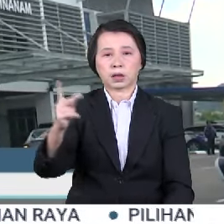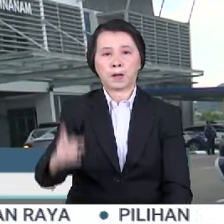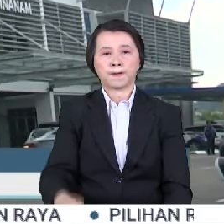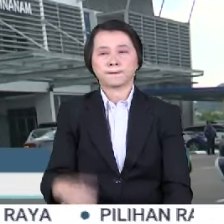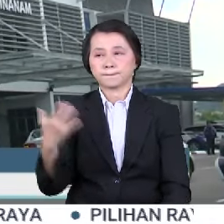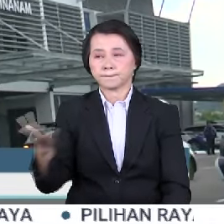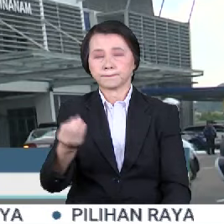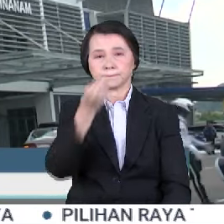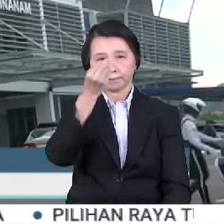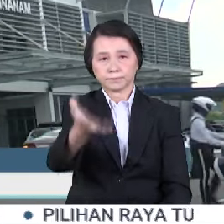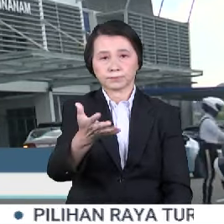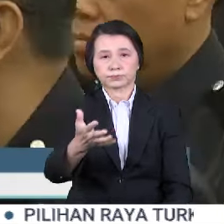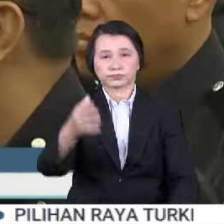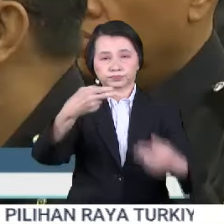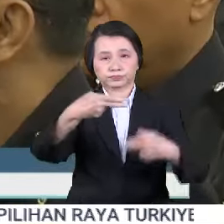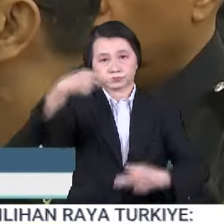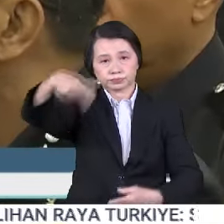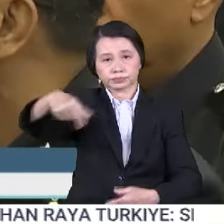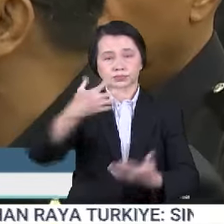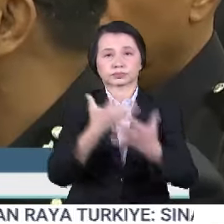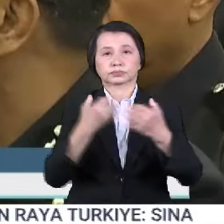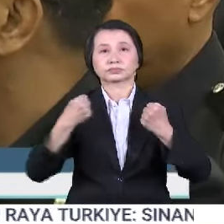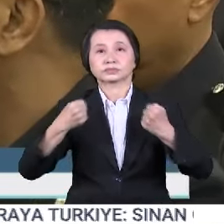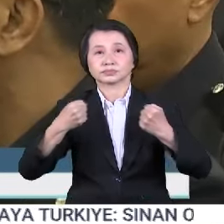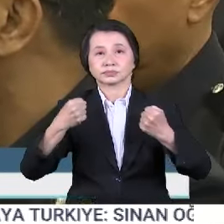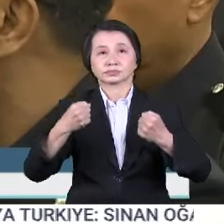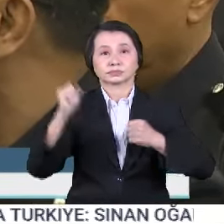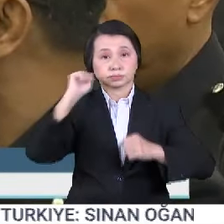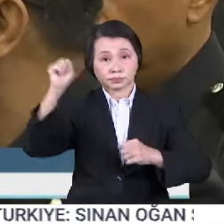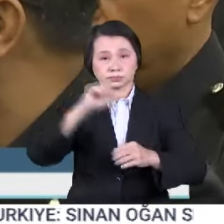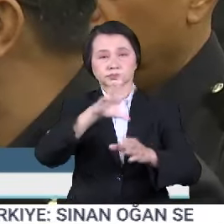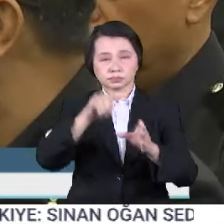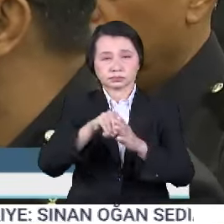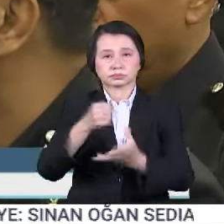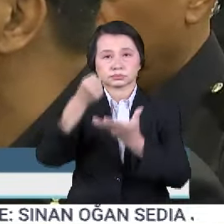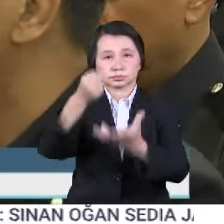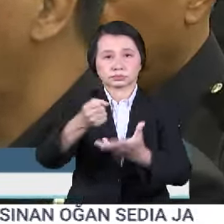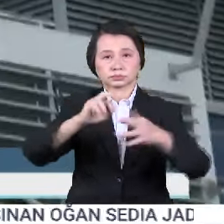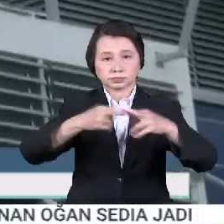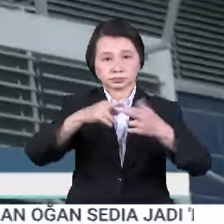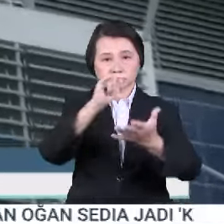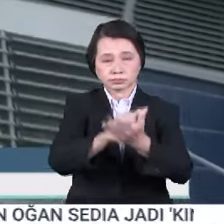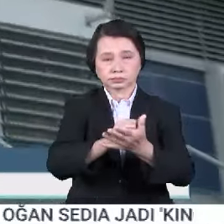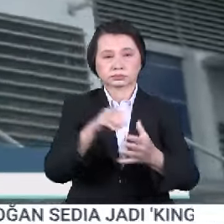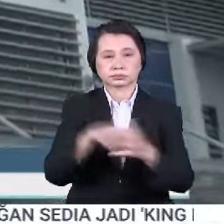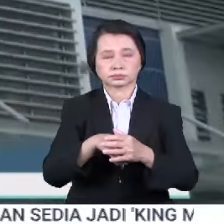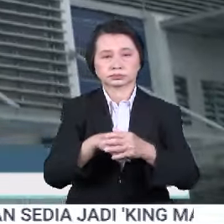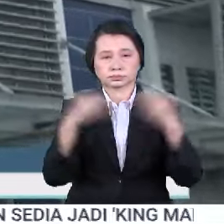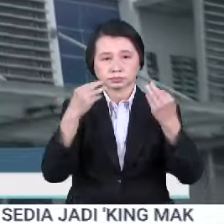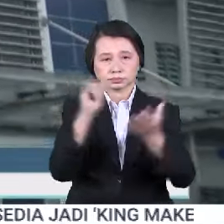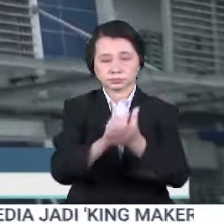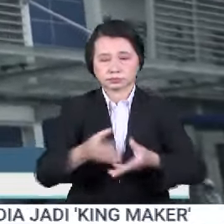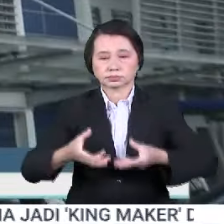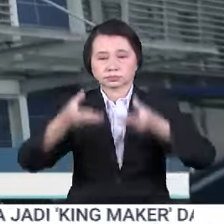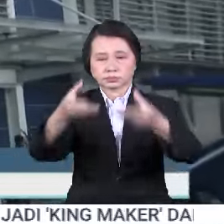Dia memberitahu kuartus Jabatan Penjara Malaysia Negeri Sabah terut termasuk dalam perutukan pembaikan tersebut. Dalam Majlis Perkenaan, penyerahan